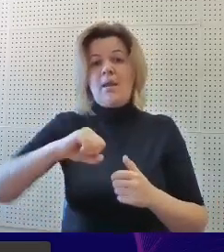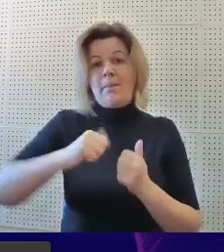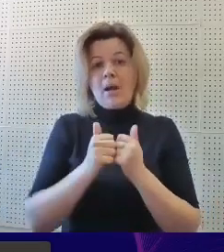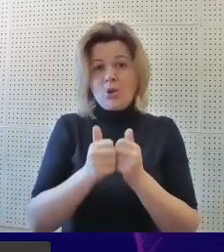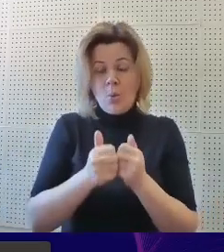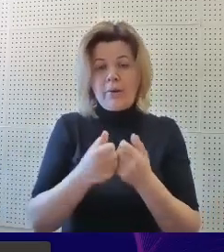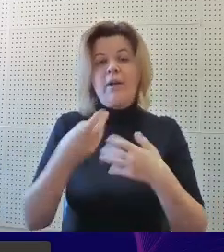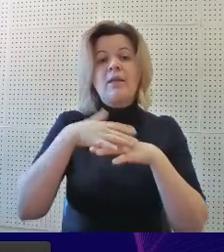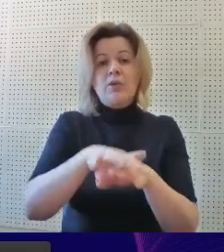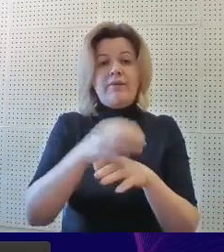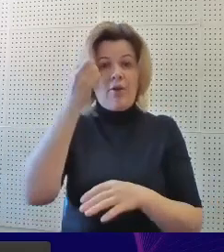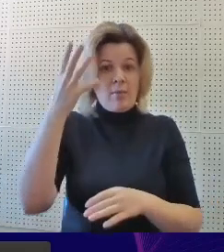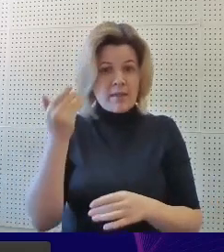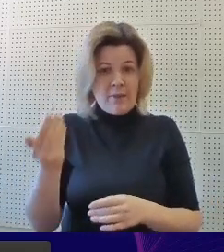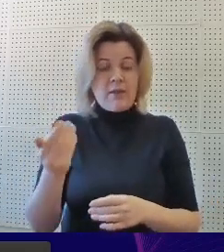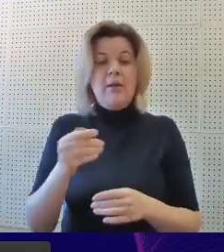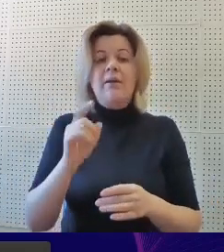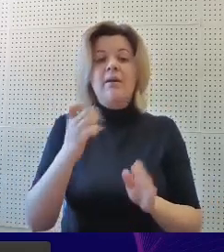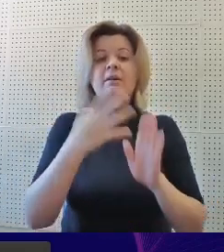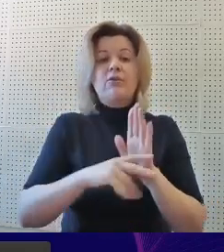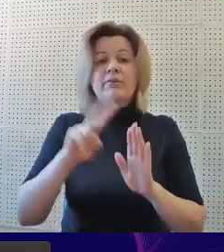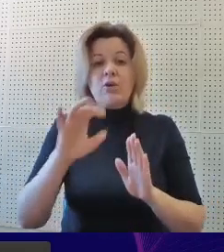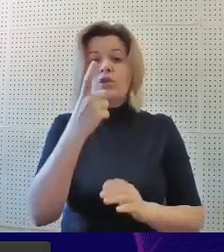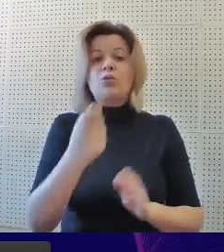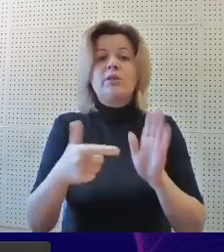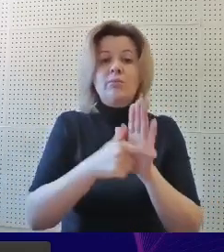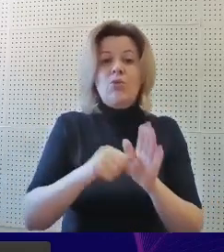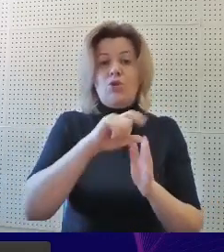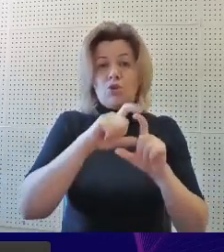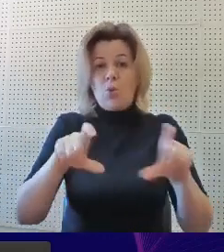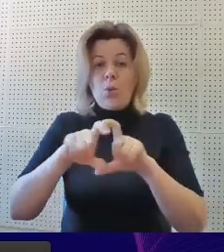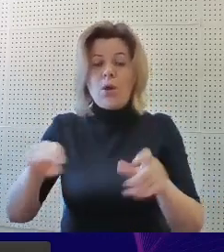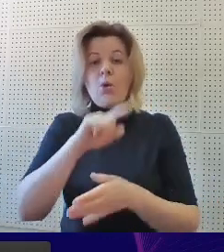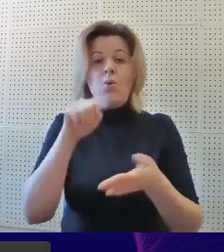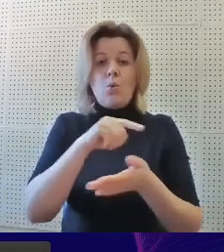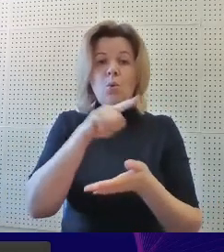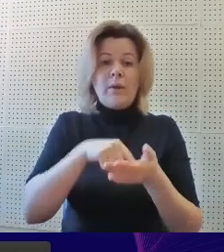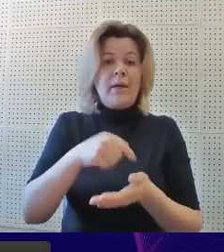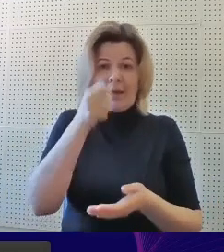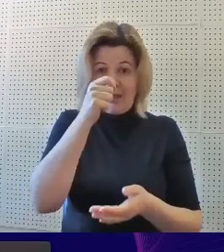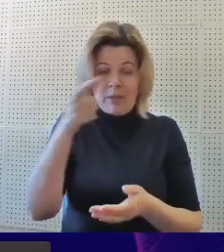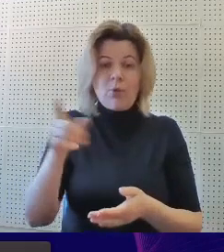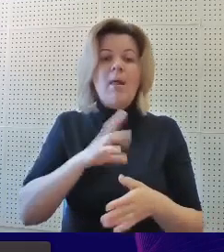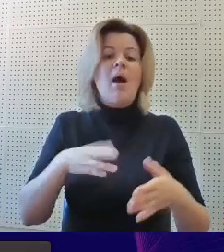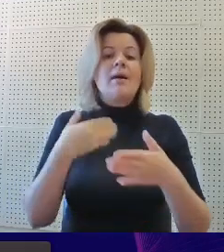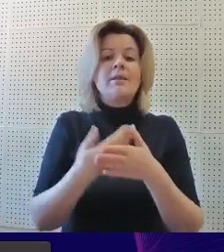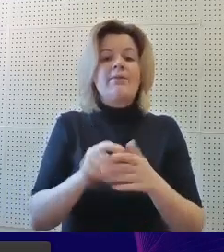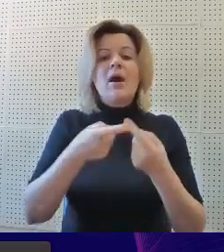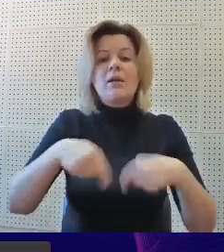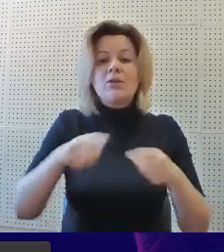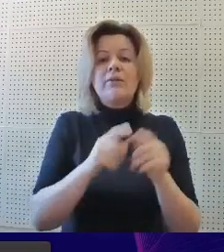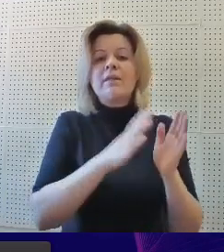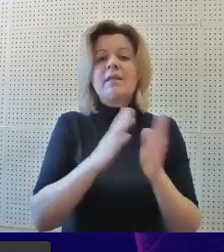социальных партнеров инклюзивного образования. В 92-й и 107-й школах города Екатеринбурга была активно